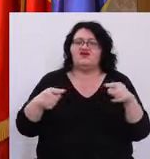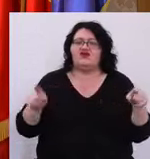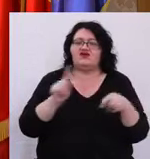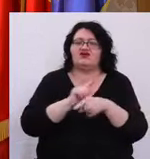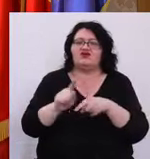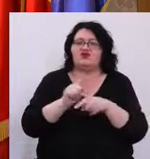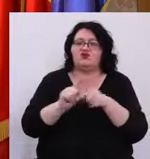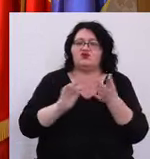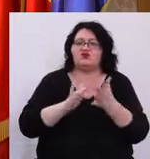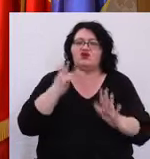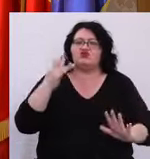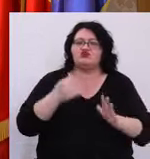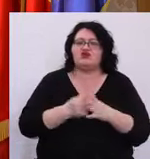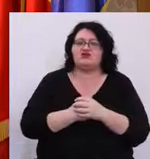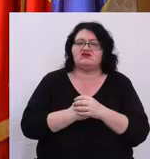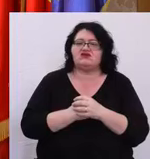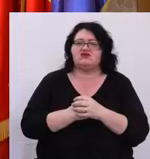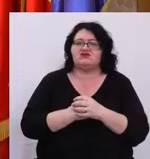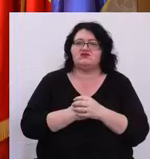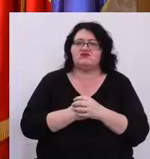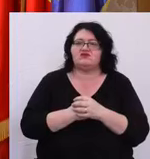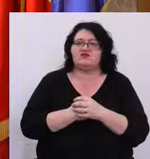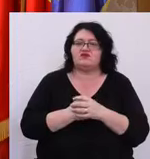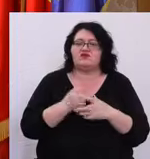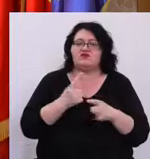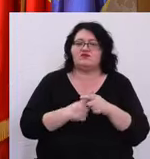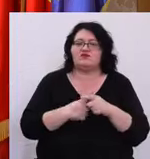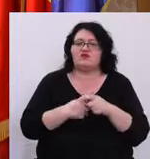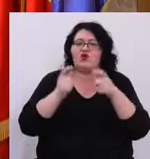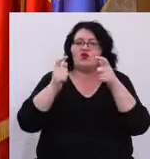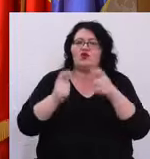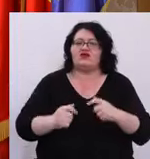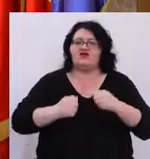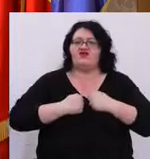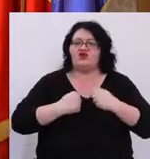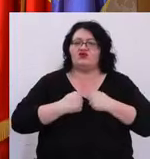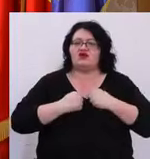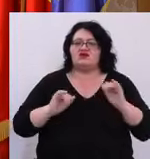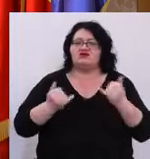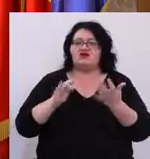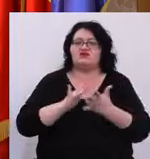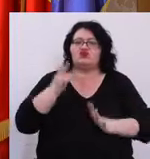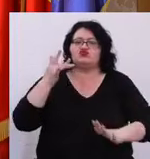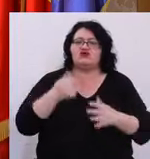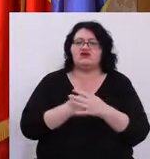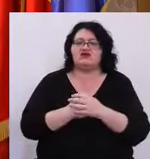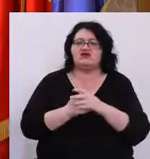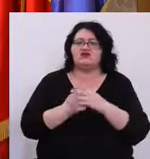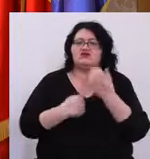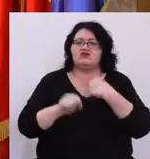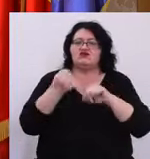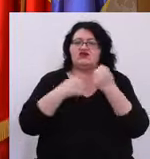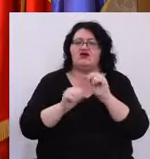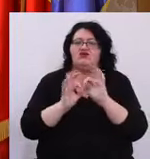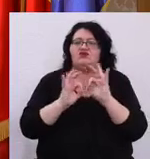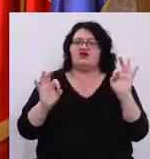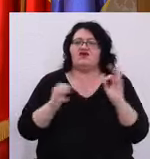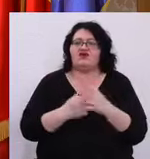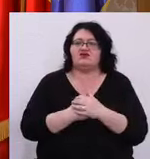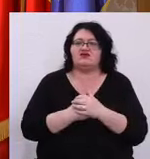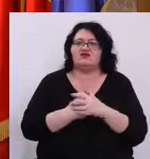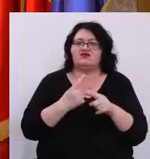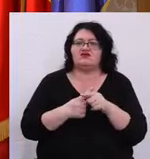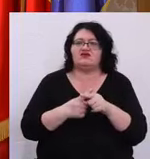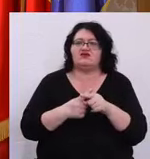de urgențe Iar compartimentul voluntar pentru situații de urgență s-a mobilizat absolut extraordinar